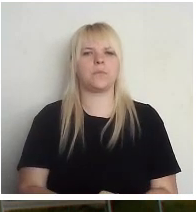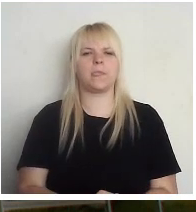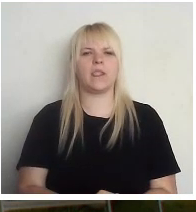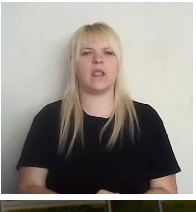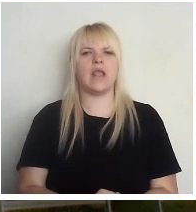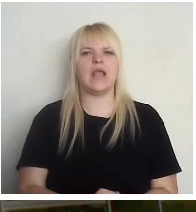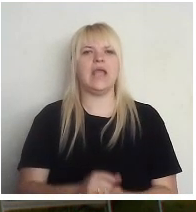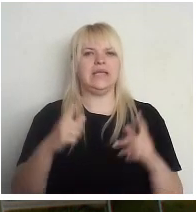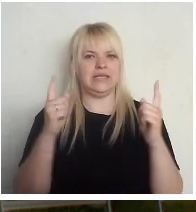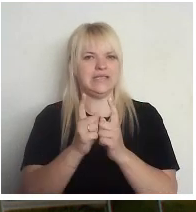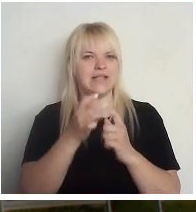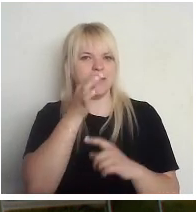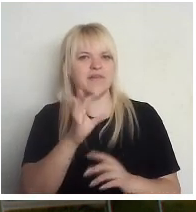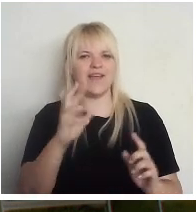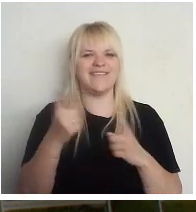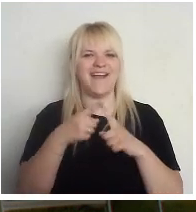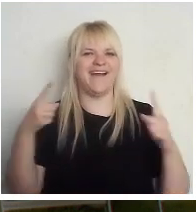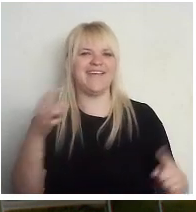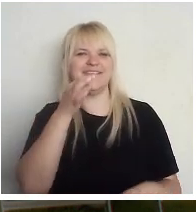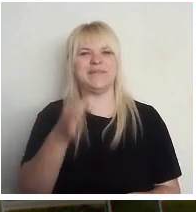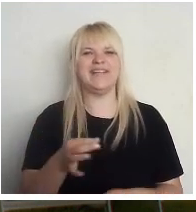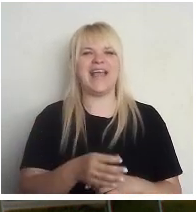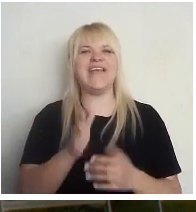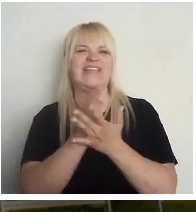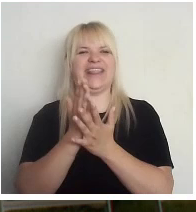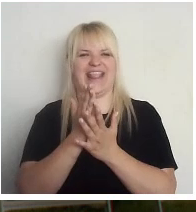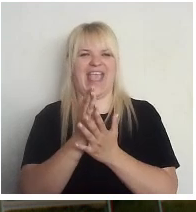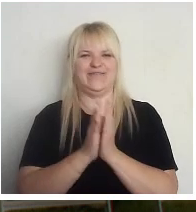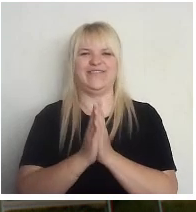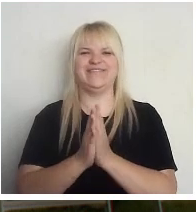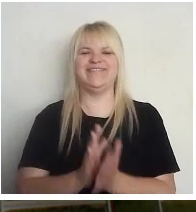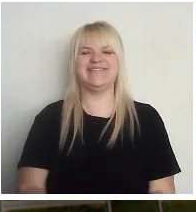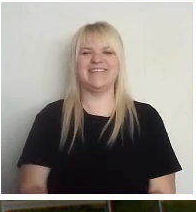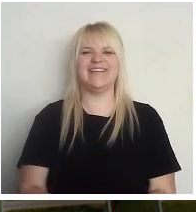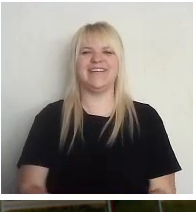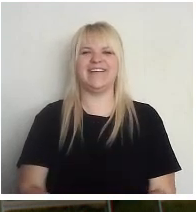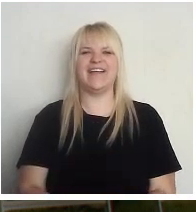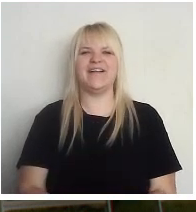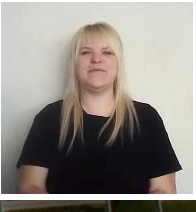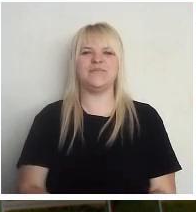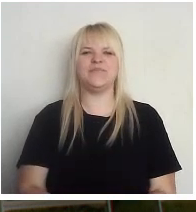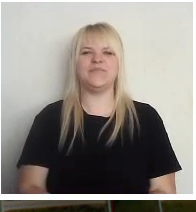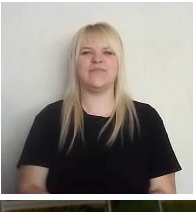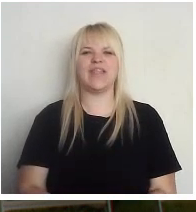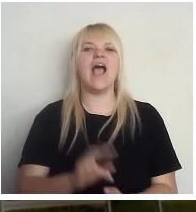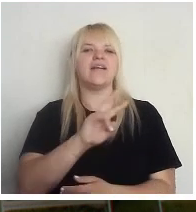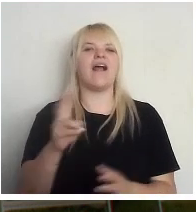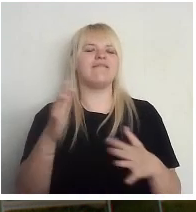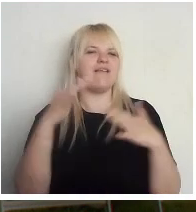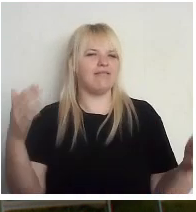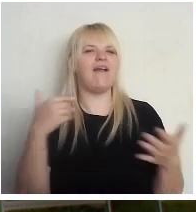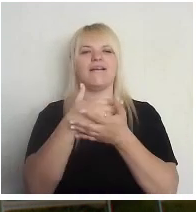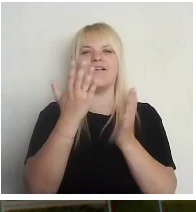Visu atbildi vai garu atbildi? Nu, tād vidējo lūdzu. Nu, jā, tātad, kā lielākā daļa